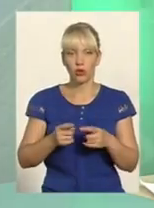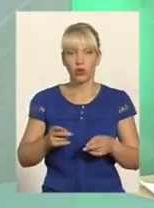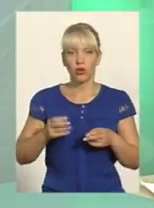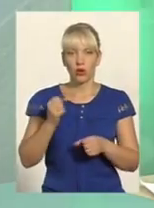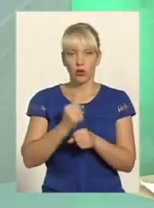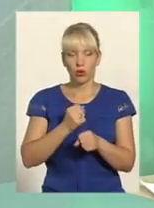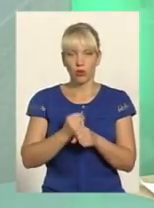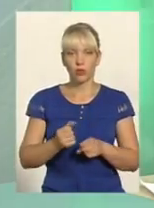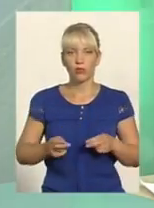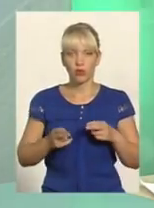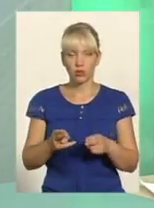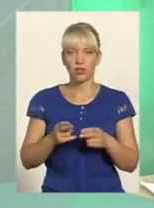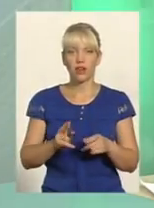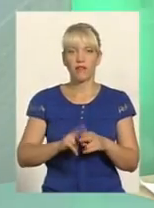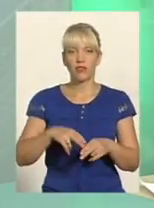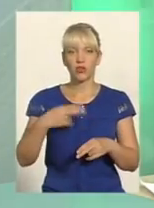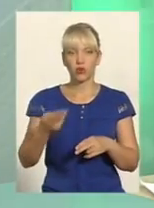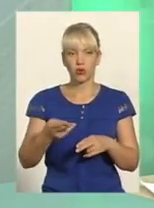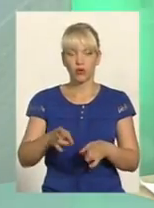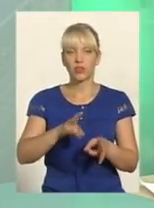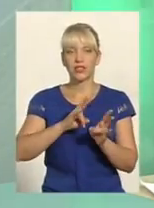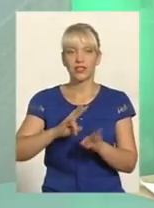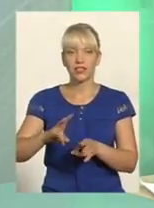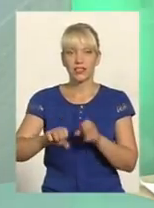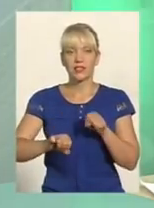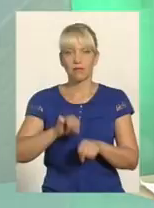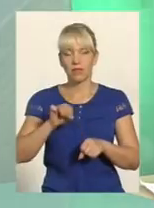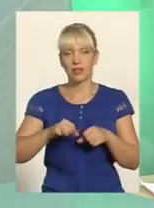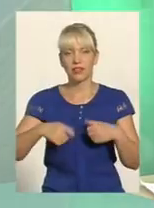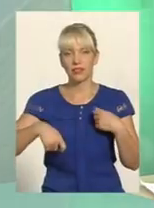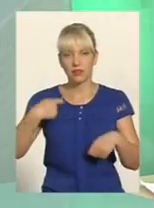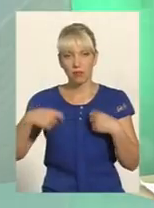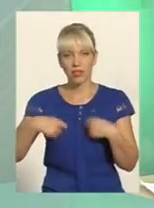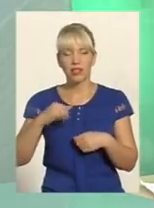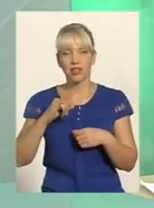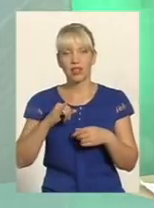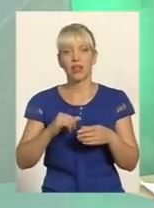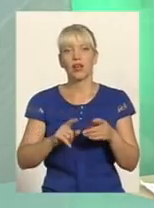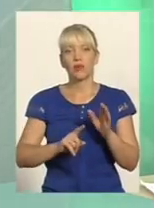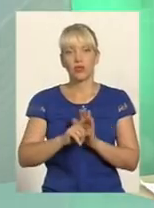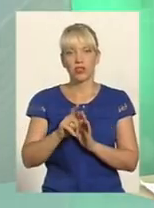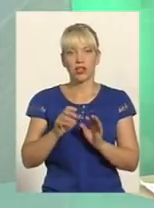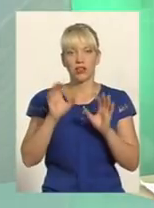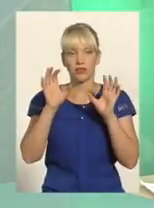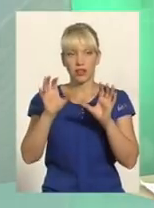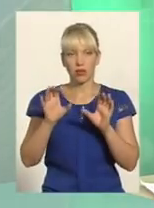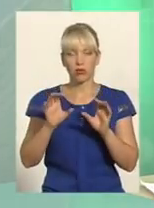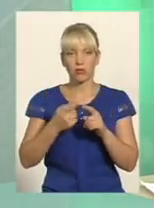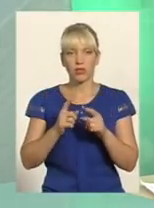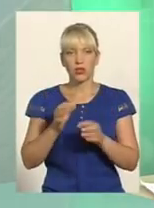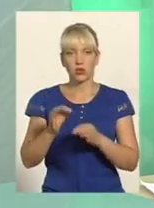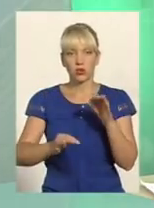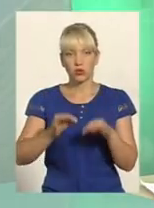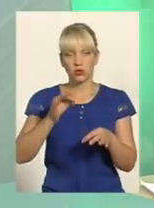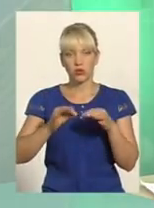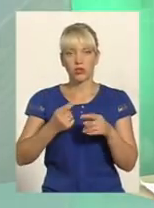заподіяні збитки потерпілі особі Скеровувати справи до суду і відновлювати порушені конституційні права Це перший пріоритетний